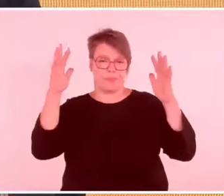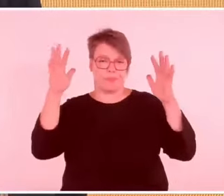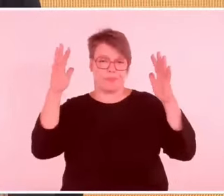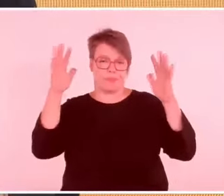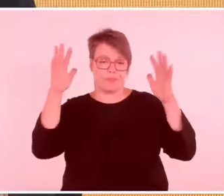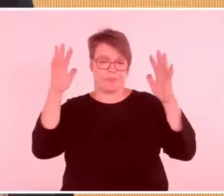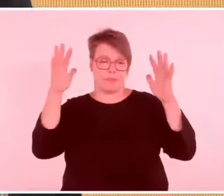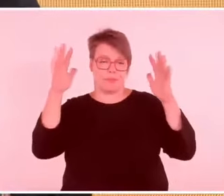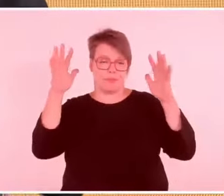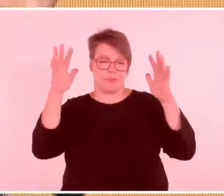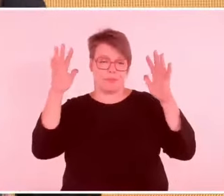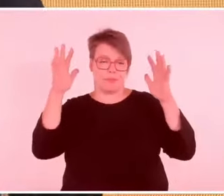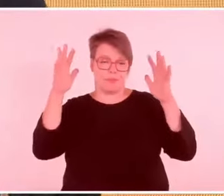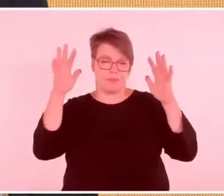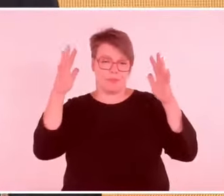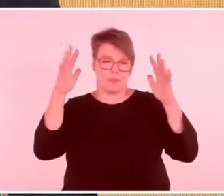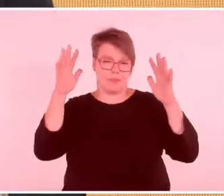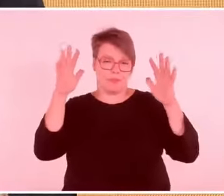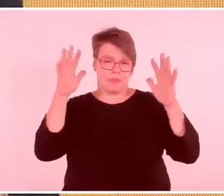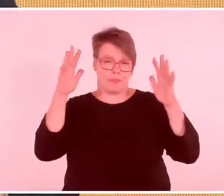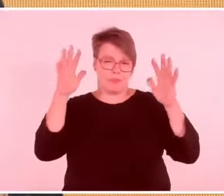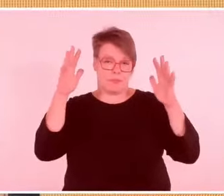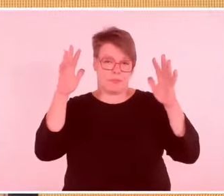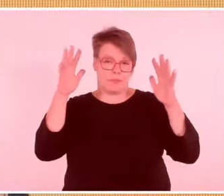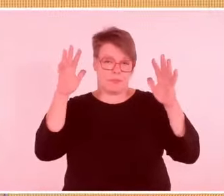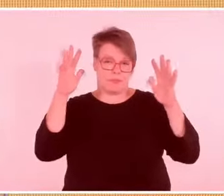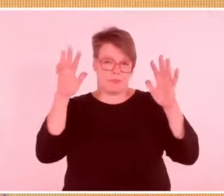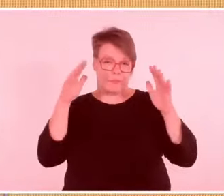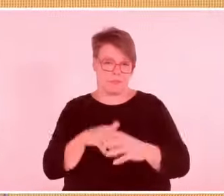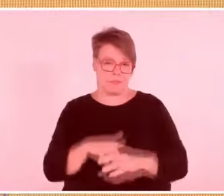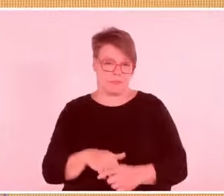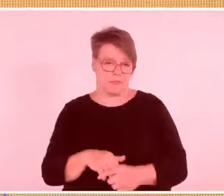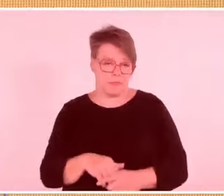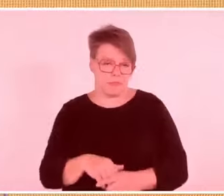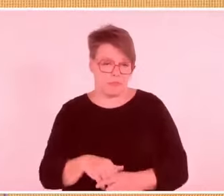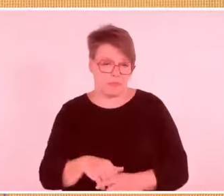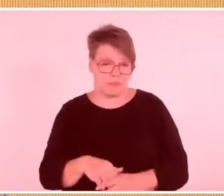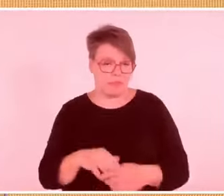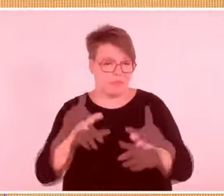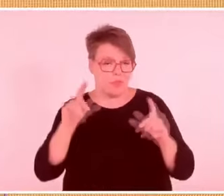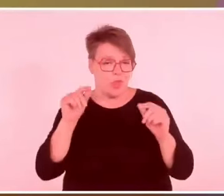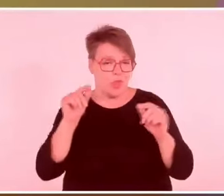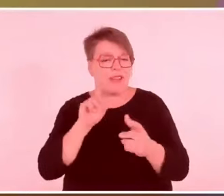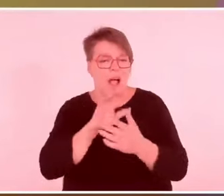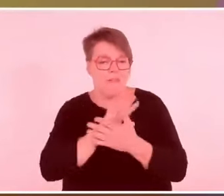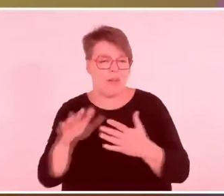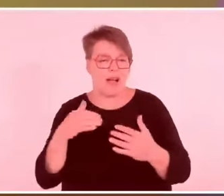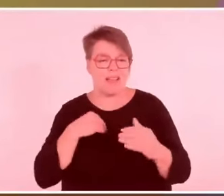ich vergleiche nichts, ich vergleiche nichts, was nicht vergleichbar ist. Vielen Dank.